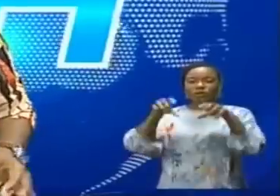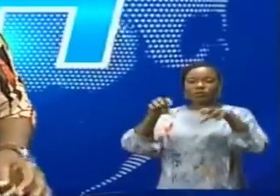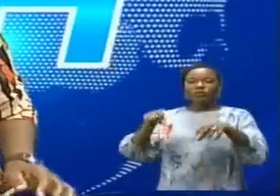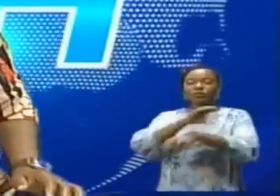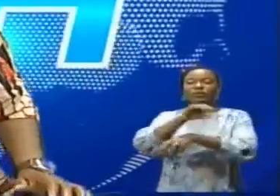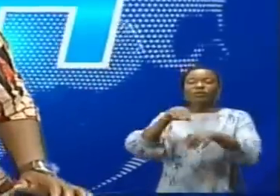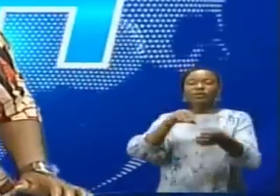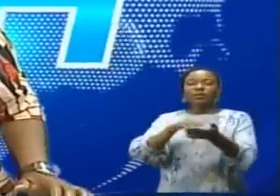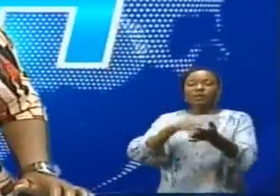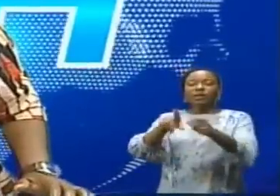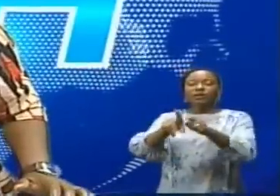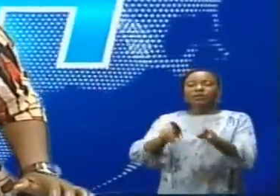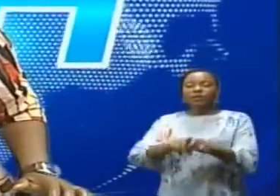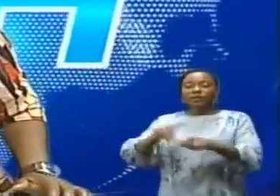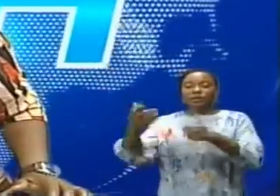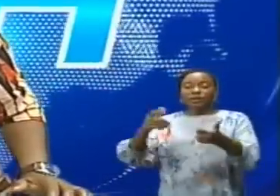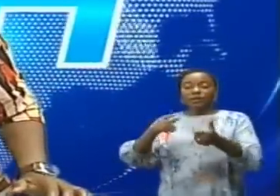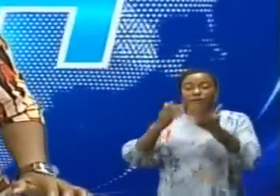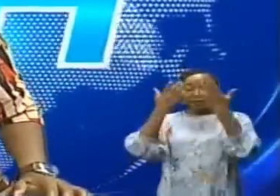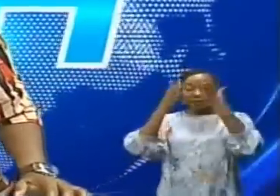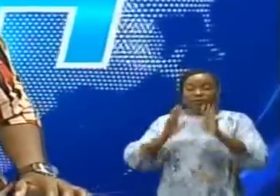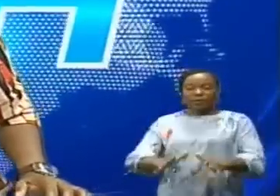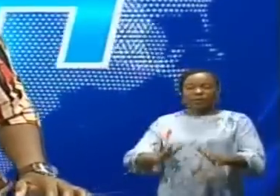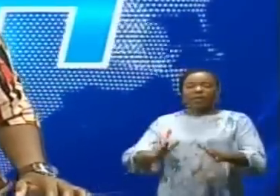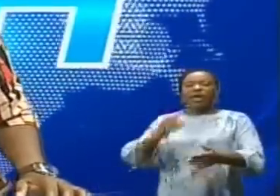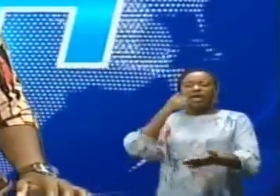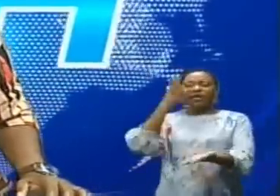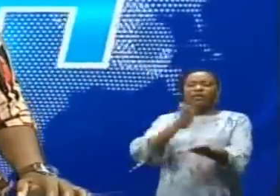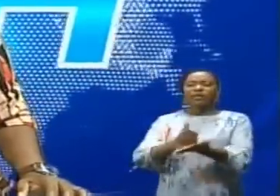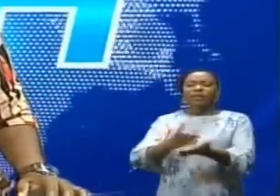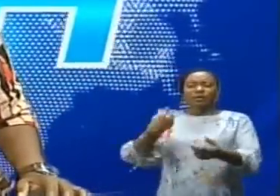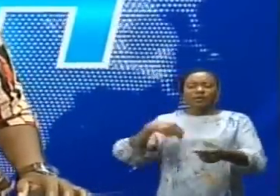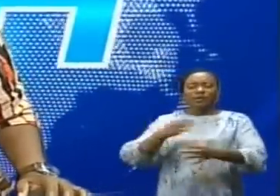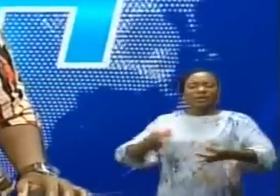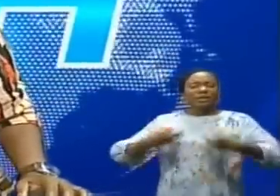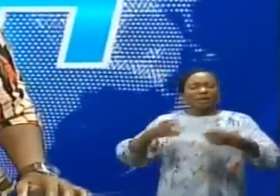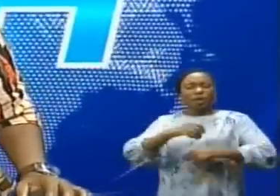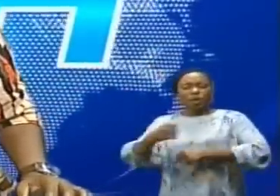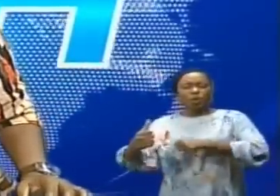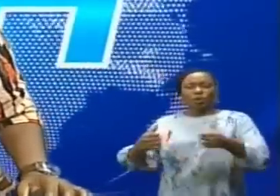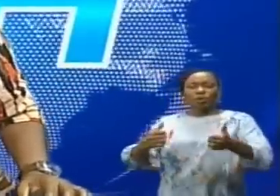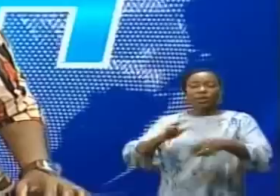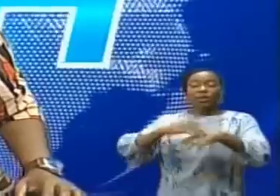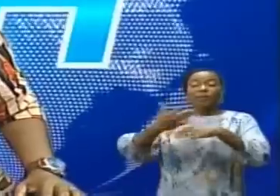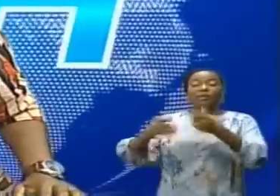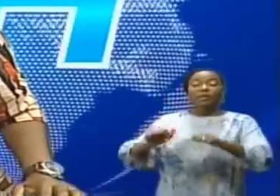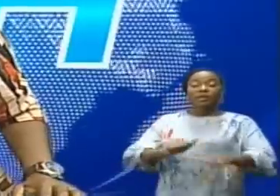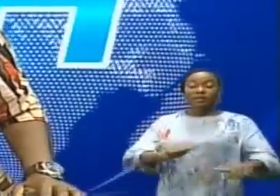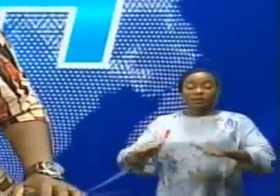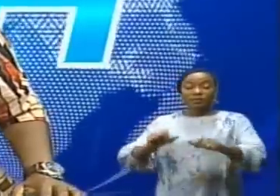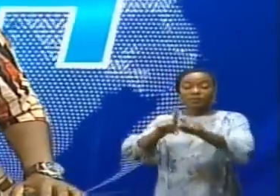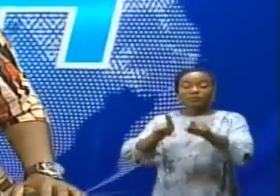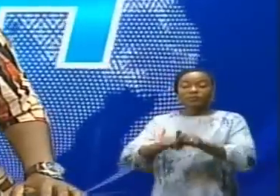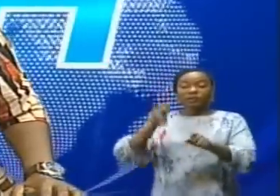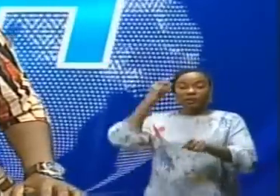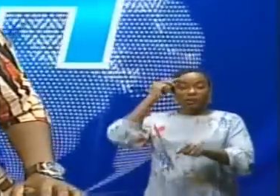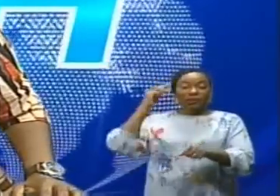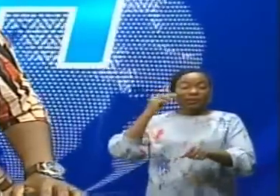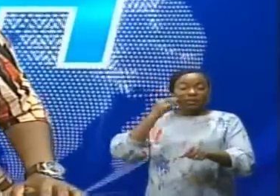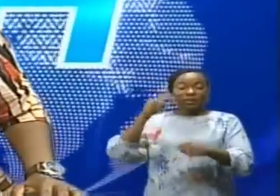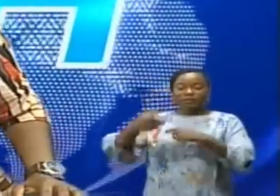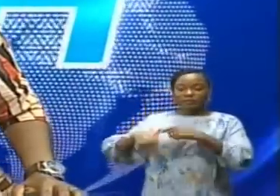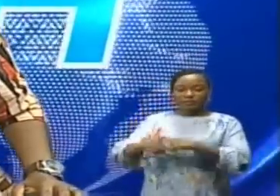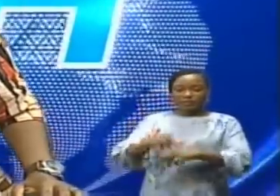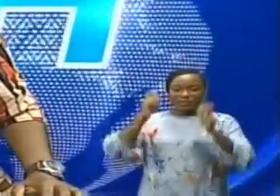finalistes des Humanités ont été interdits de toutes sortes de réjouissances au terme des examens. La ministre provinciale de l'Éducation,